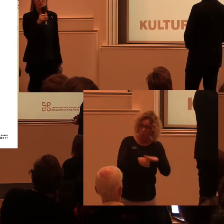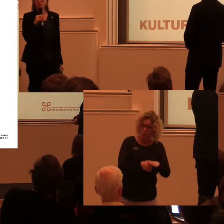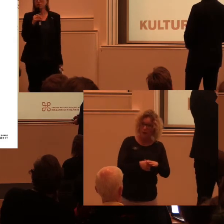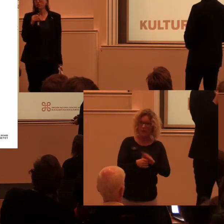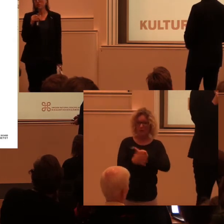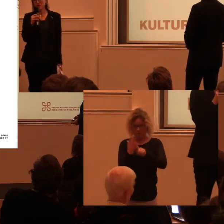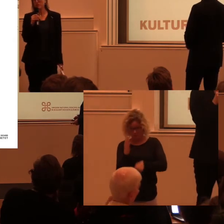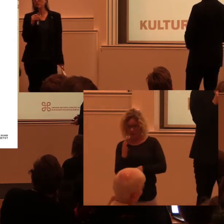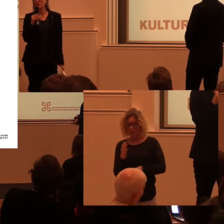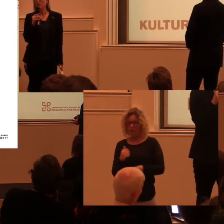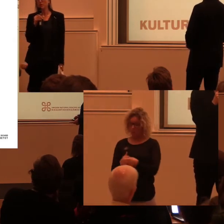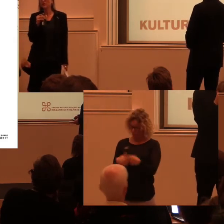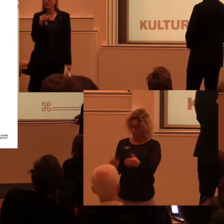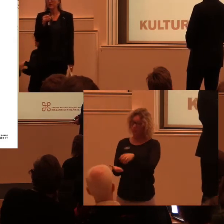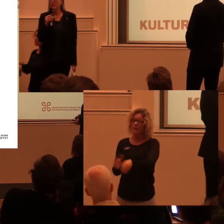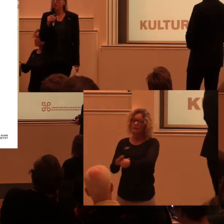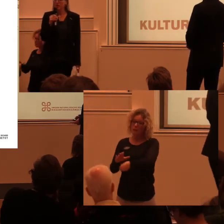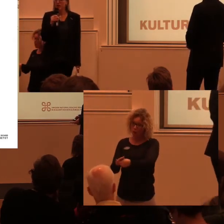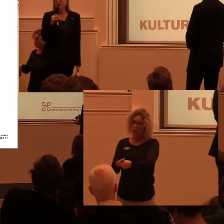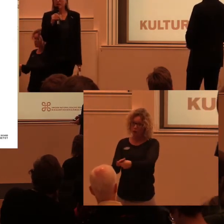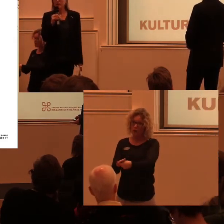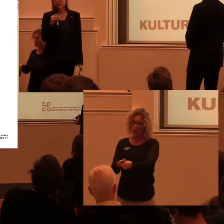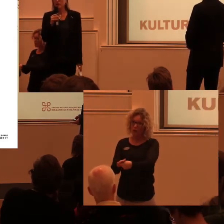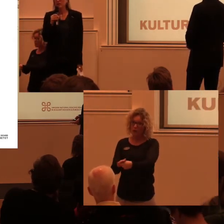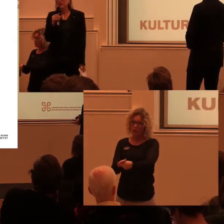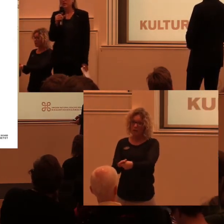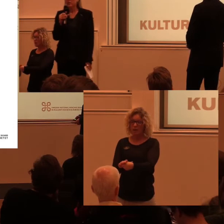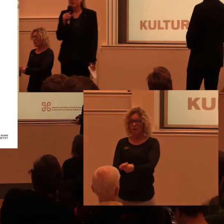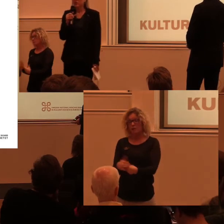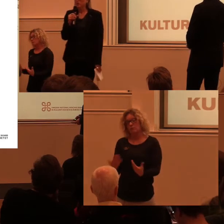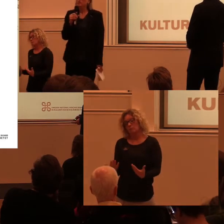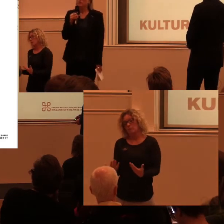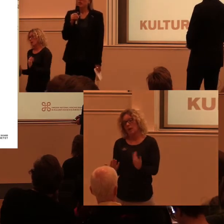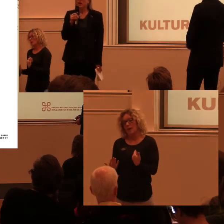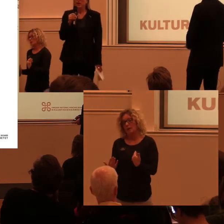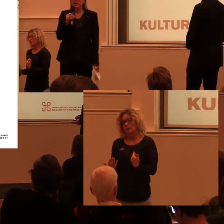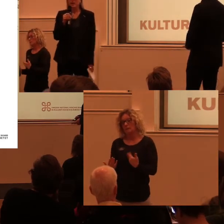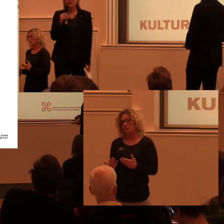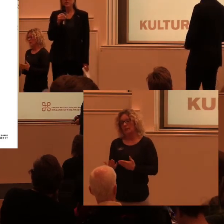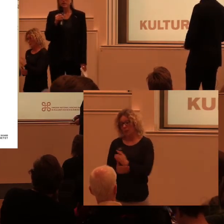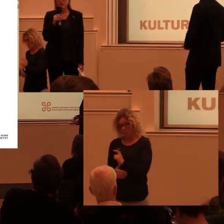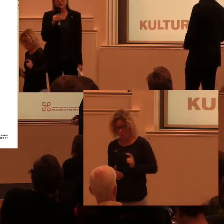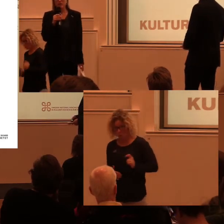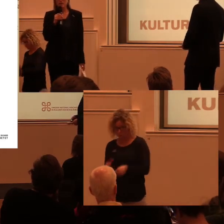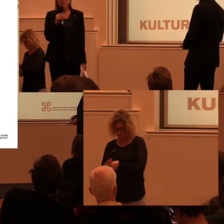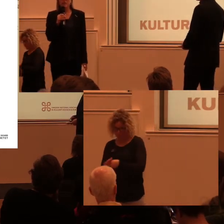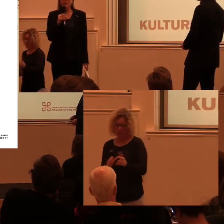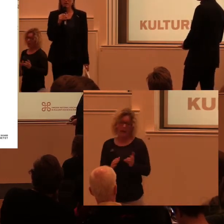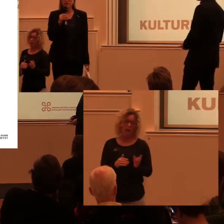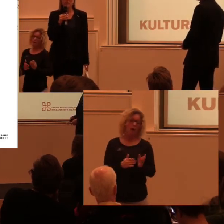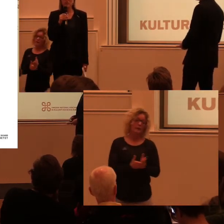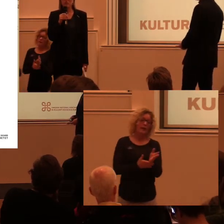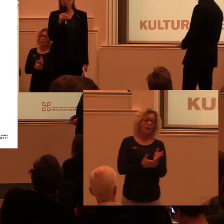som får stadsbidrag. Alltså antingen från oss då eller via den